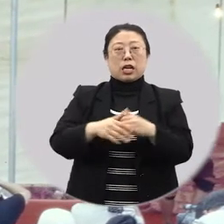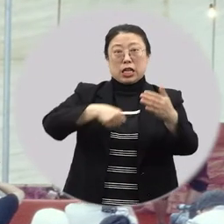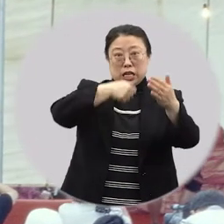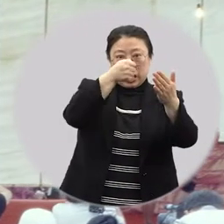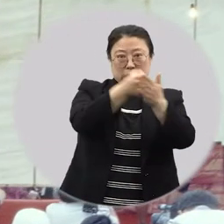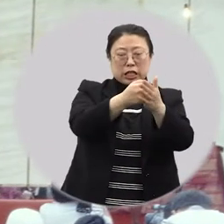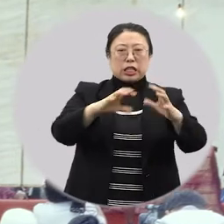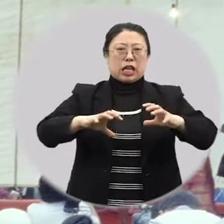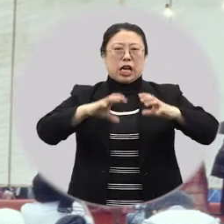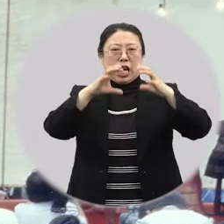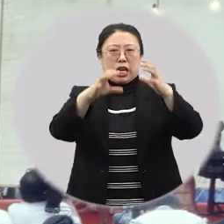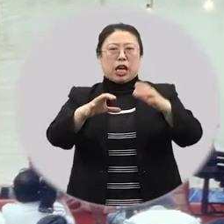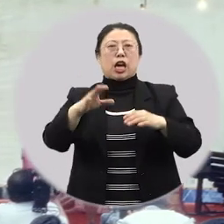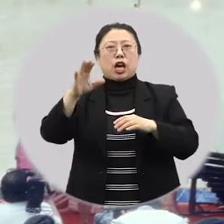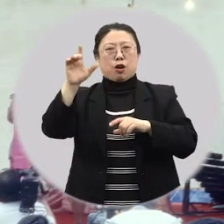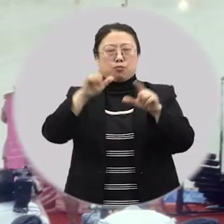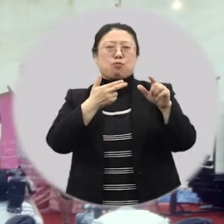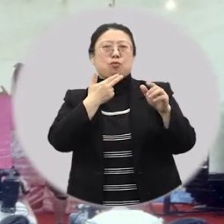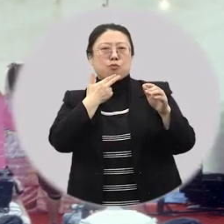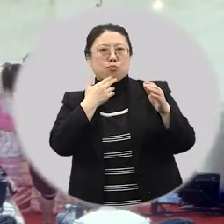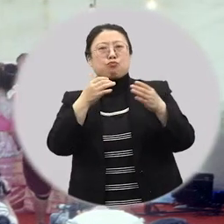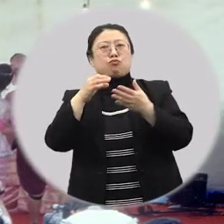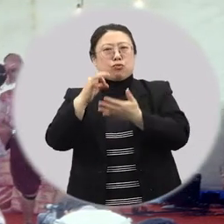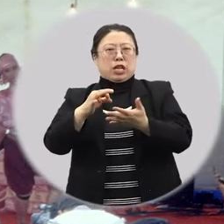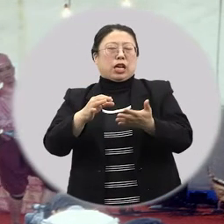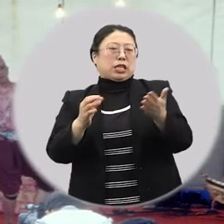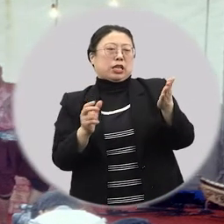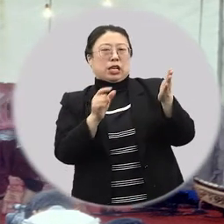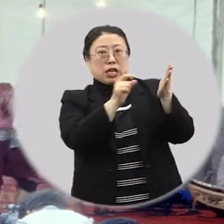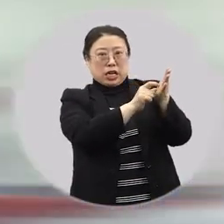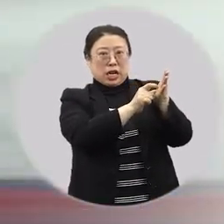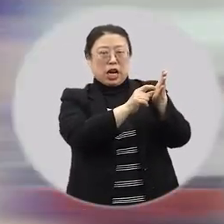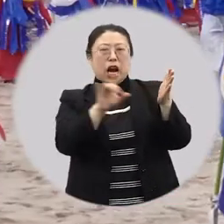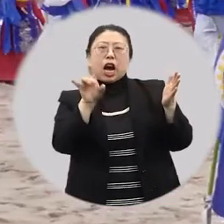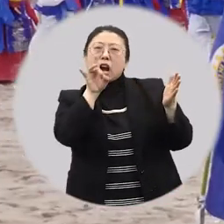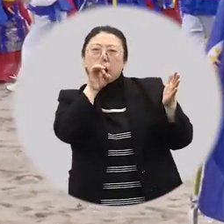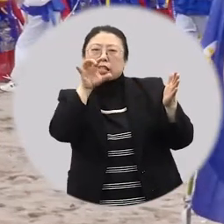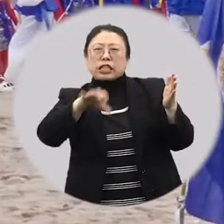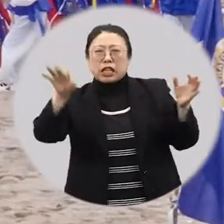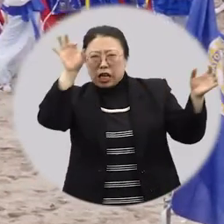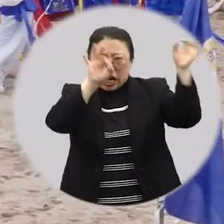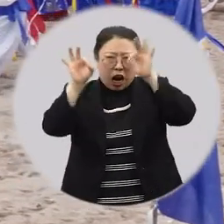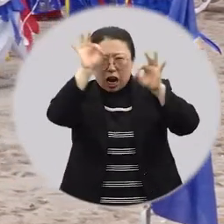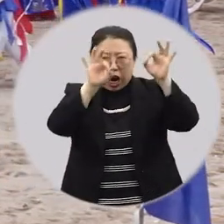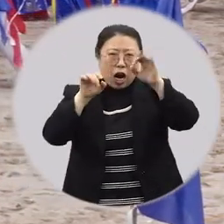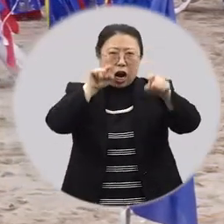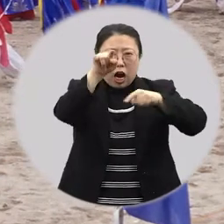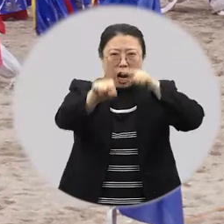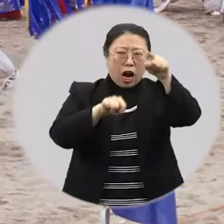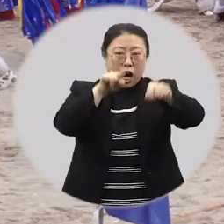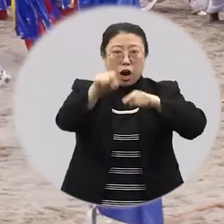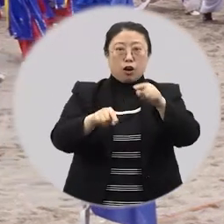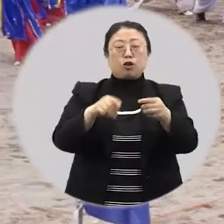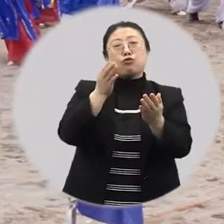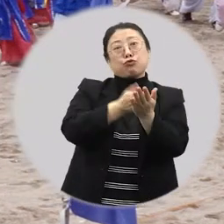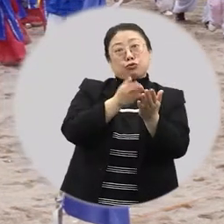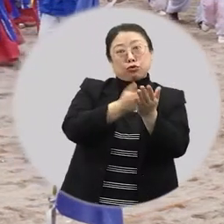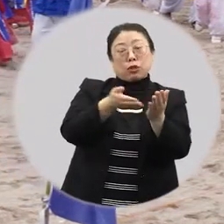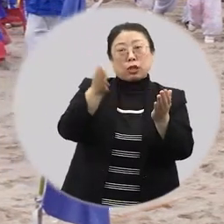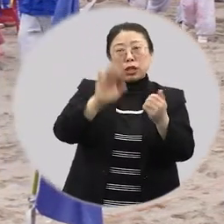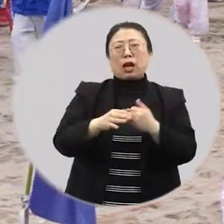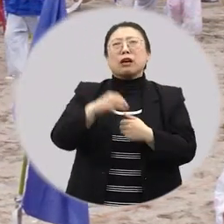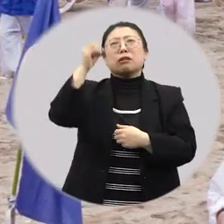유네스코가 지정한 세계 무형문화재로 등재되어 해마다 많은 사람이 강릉을 찾아오는 축제가 되었다는 뉴스였는데